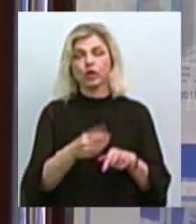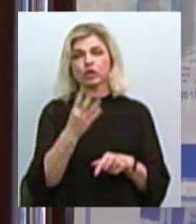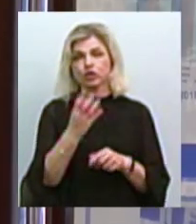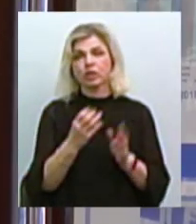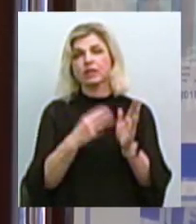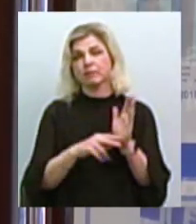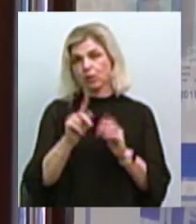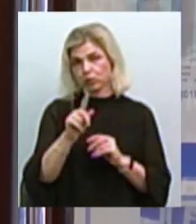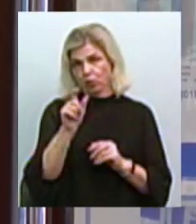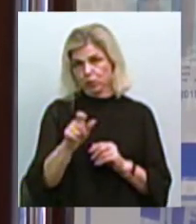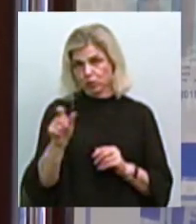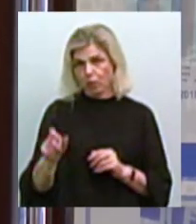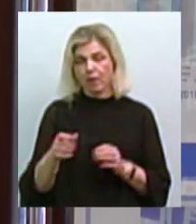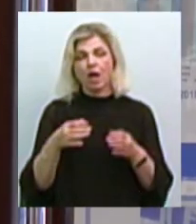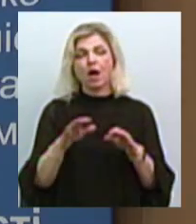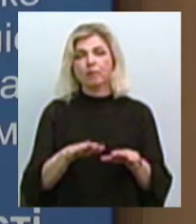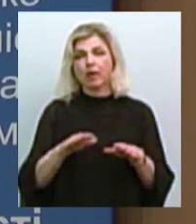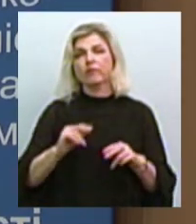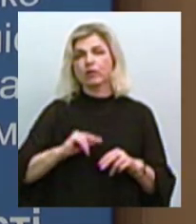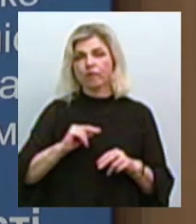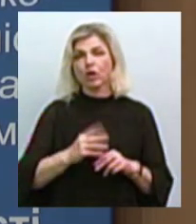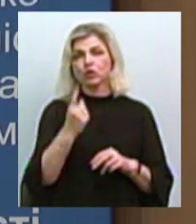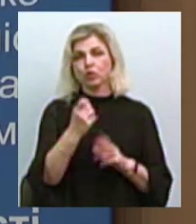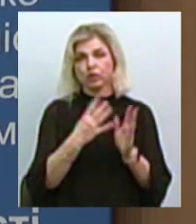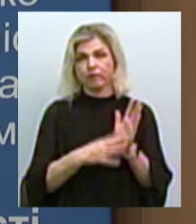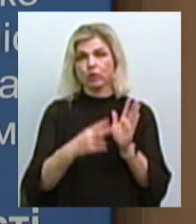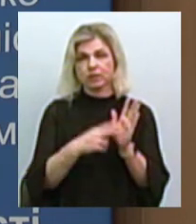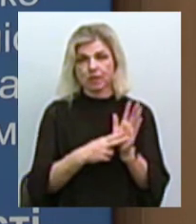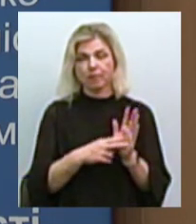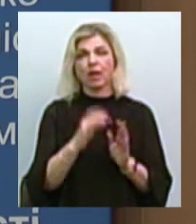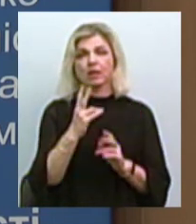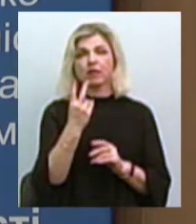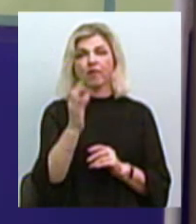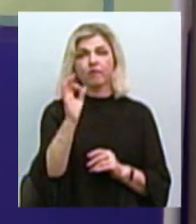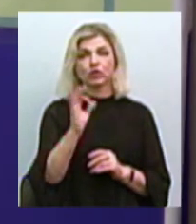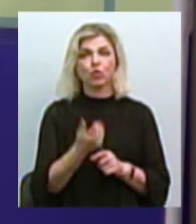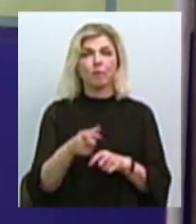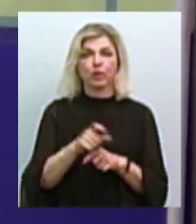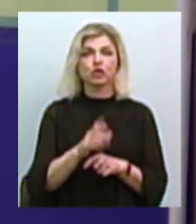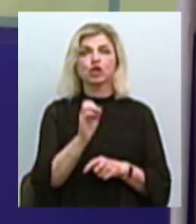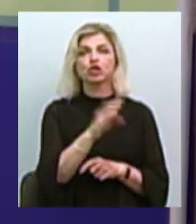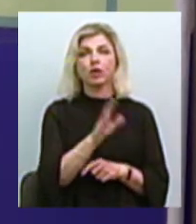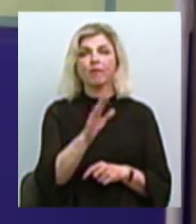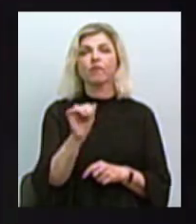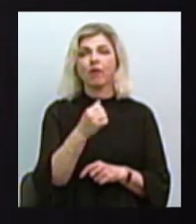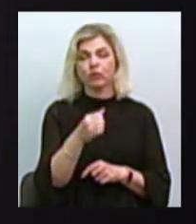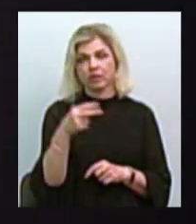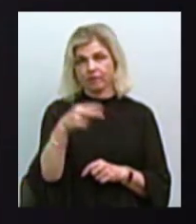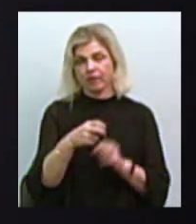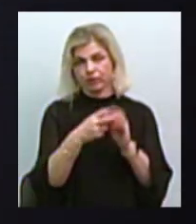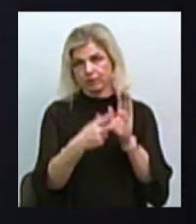Кількість вакансій, на які вони могли бути працевлаштовані – 197. Це на 2% більше, ніж у серпні 2018 року.